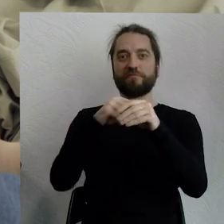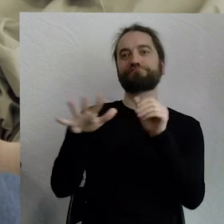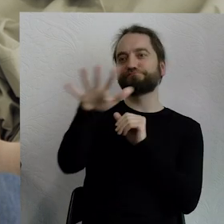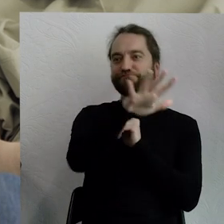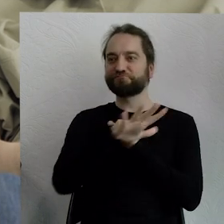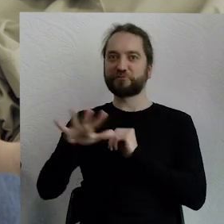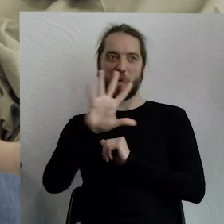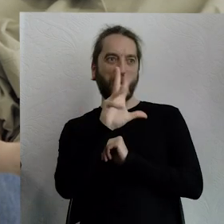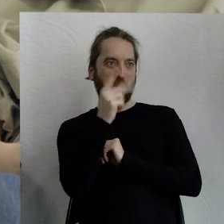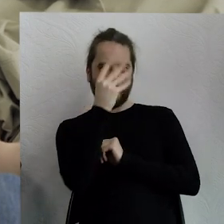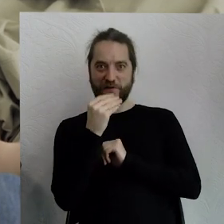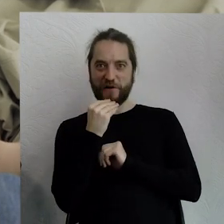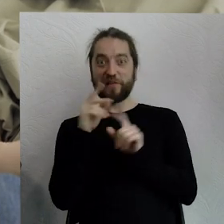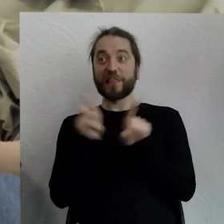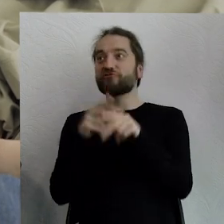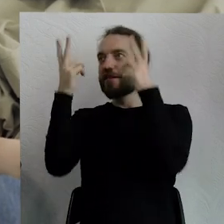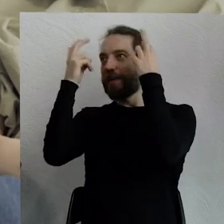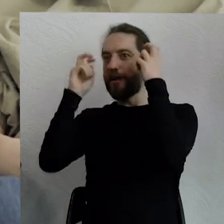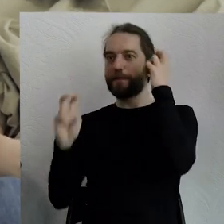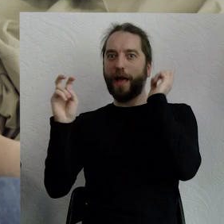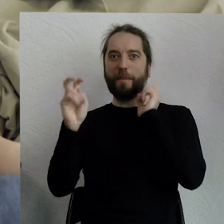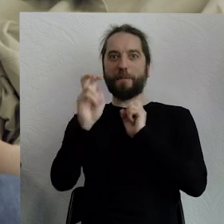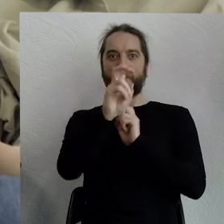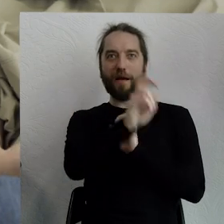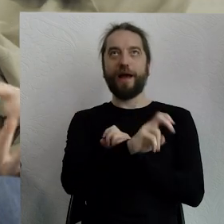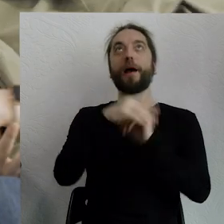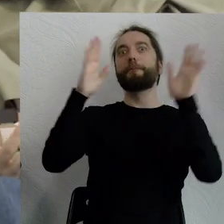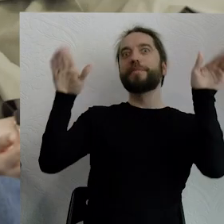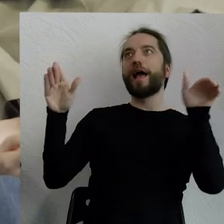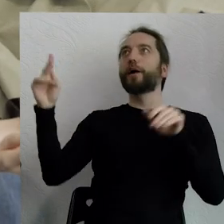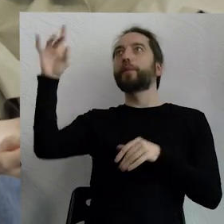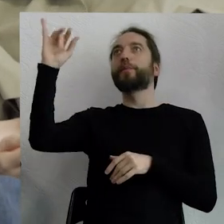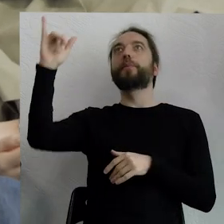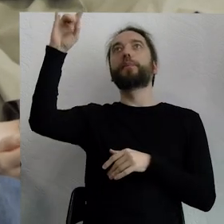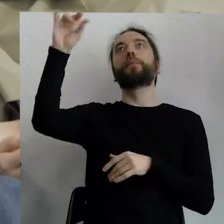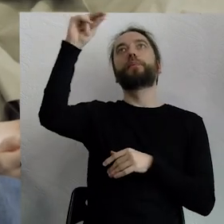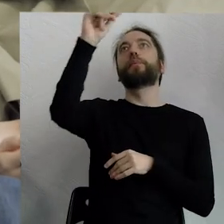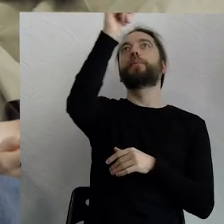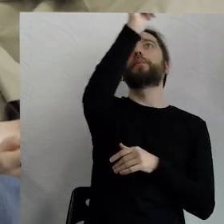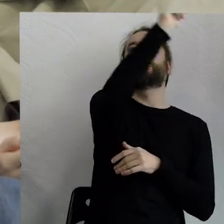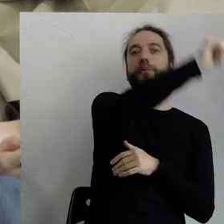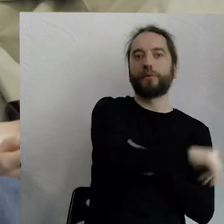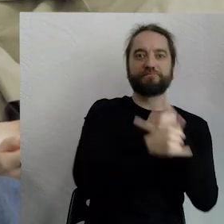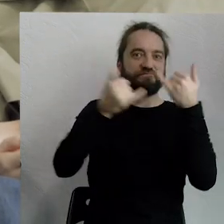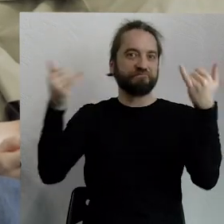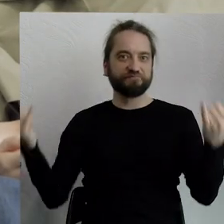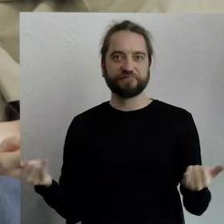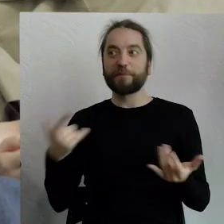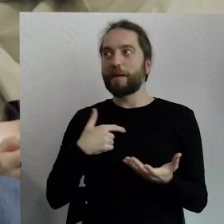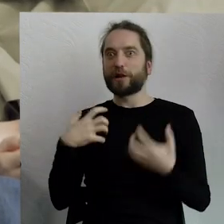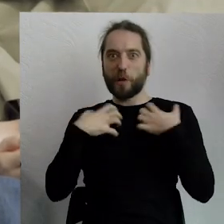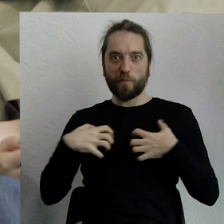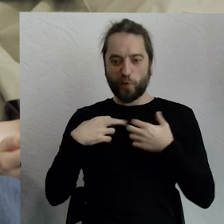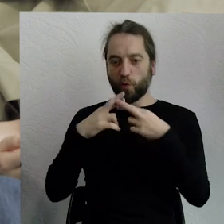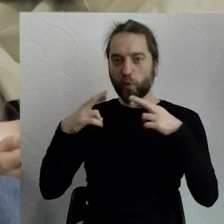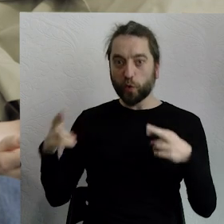mija mnie zając, przekicuję obok, czasami przylatuje ptak, bo odkąd mamy znacznie większą bioróżnorodność, to nasze